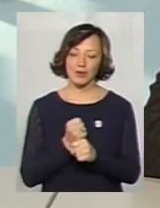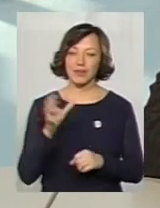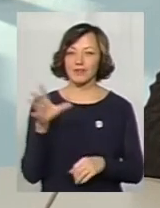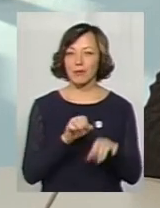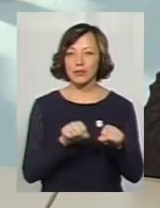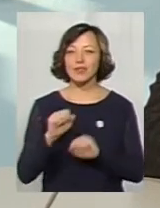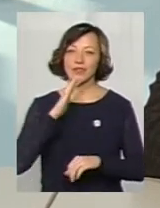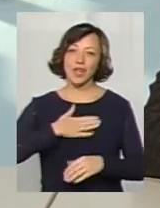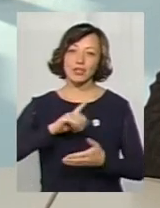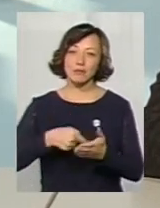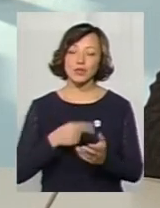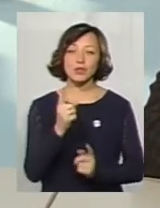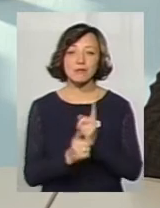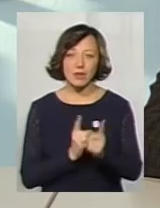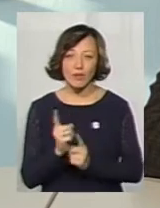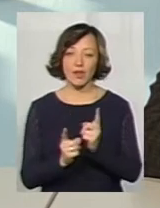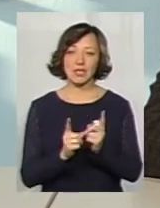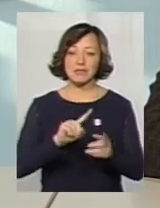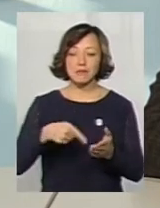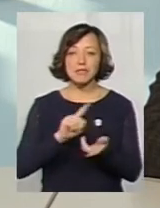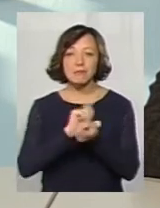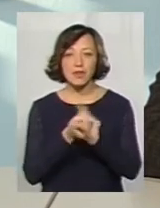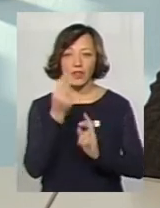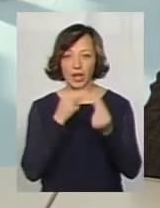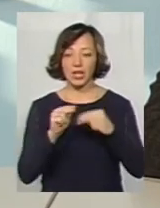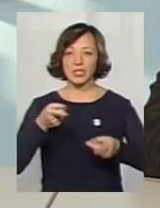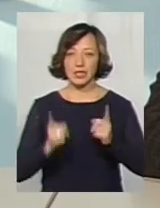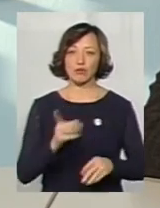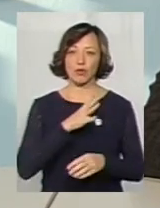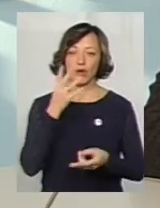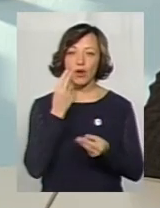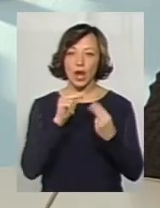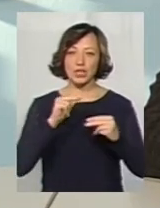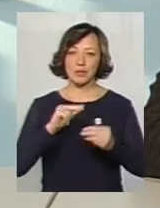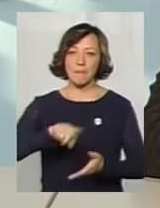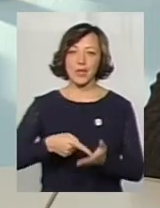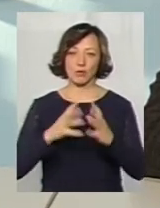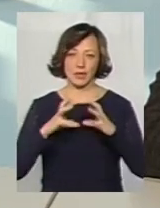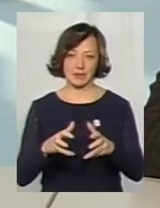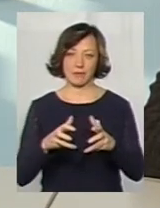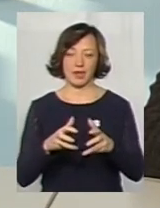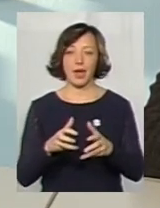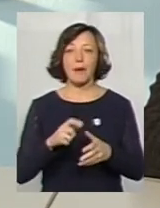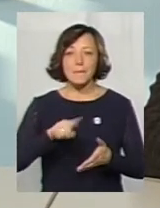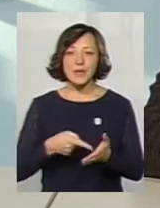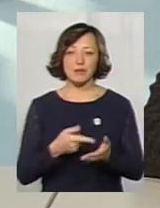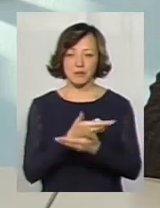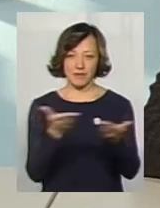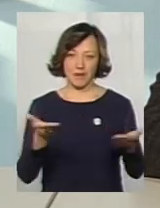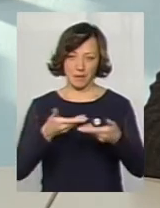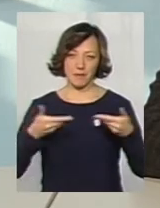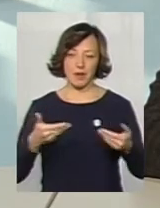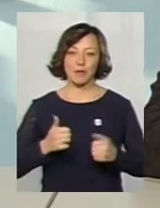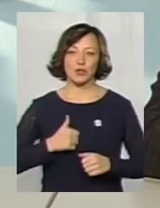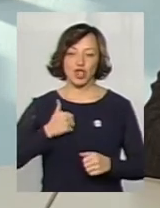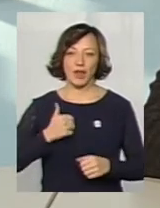можливе, аби наше місто змінювалося найкраще і дійсно було кращим містом на планеті Земля, містом, яким би ми усі з вами пишалися.